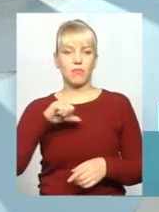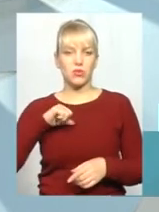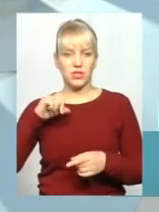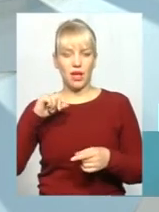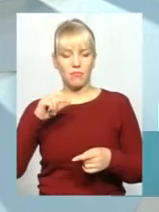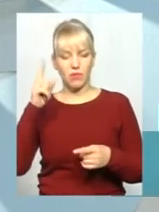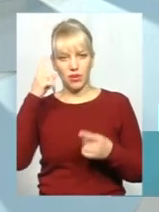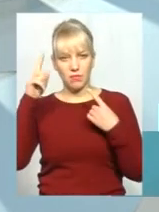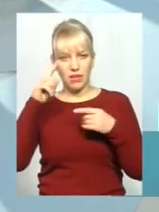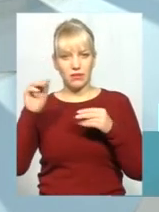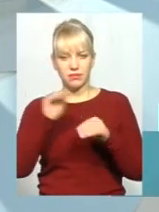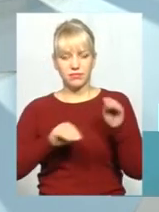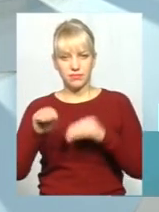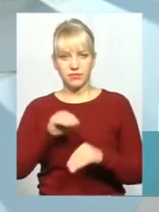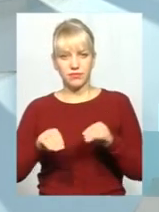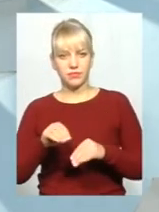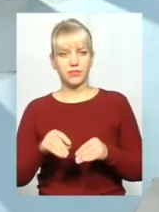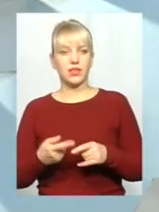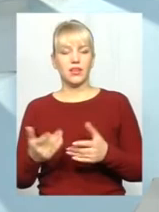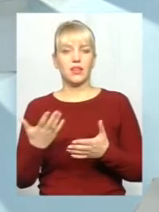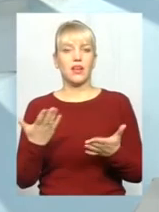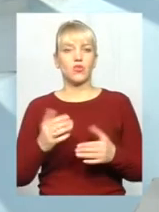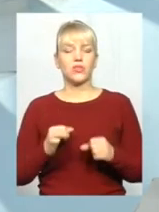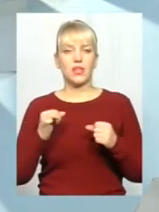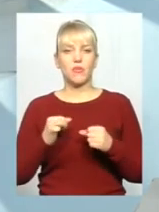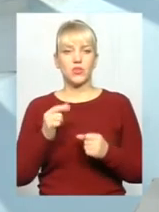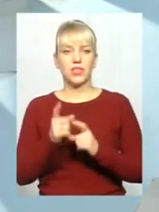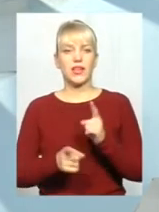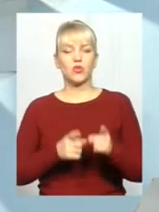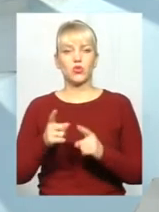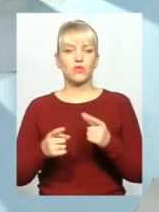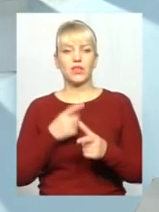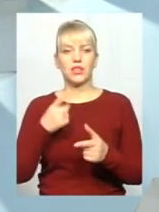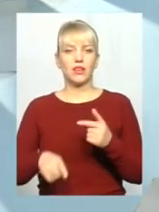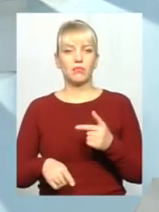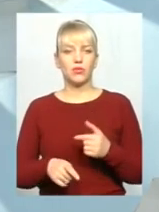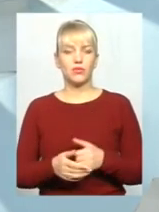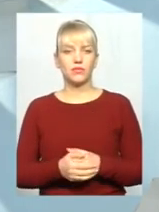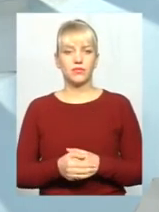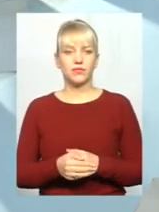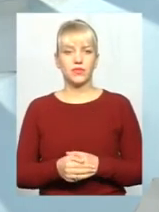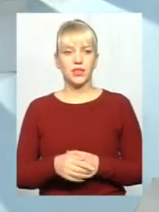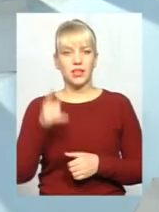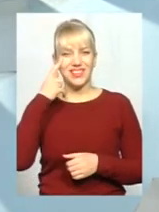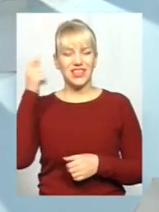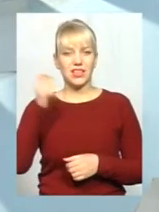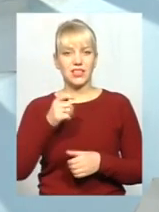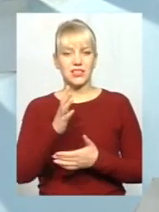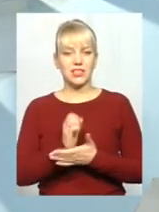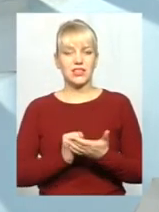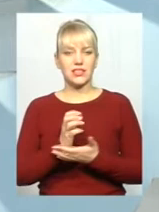гаражі їх кліпають, ті запчастини якось там намагаються реконструювати, або китайські запчастини.